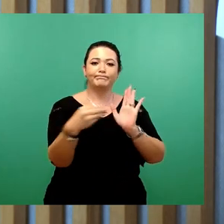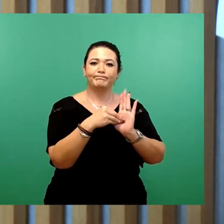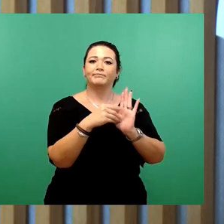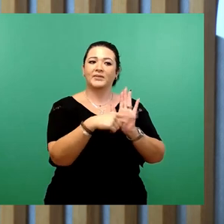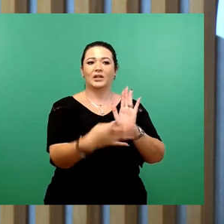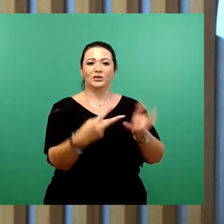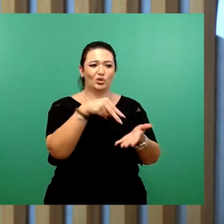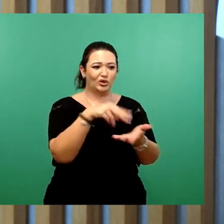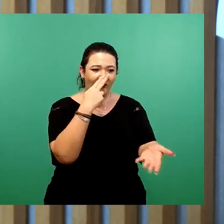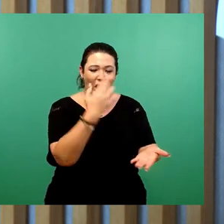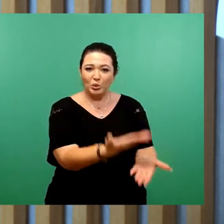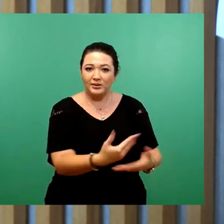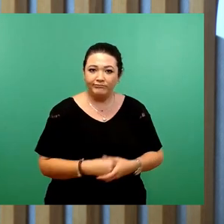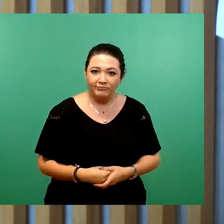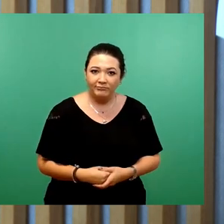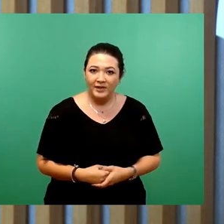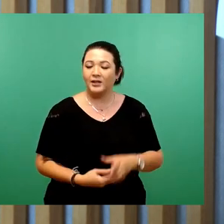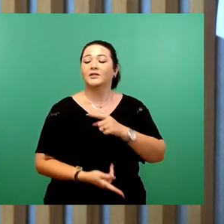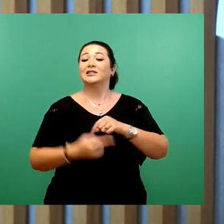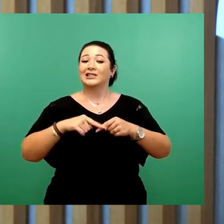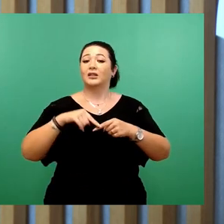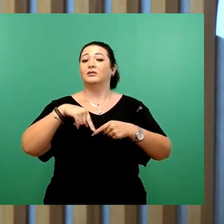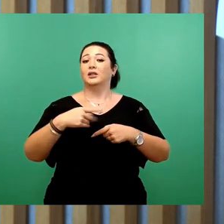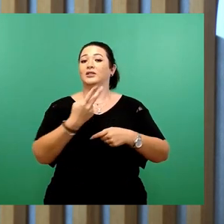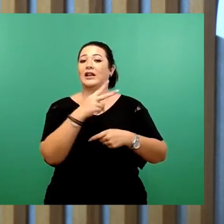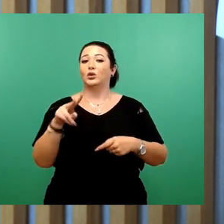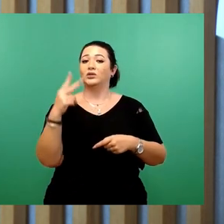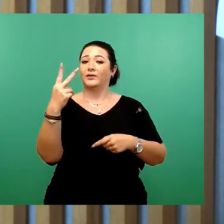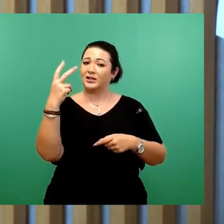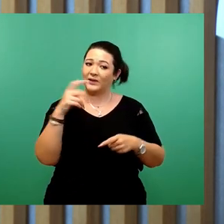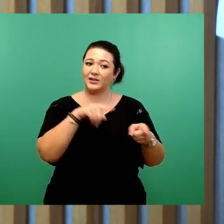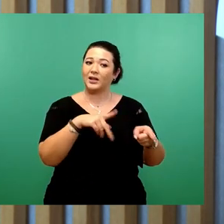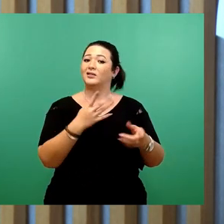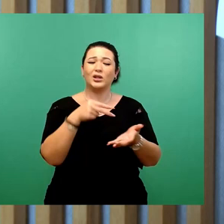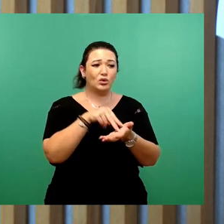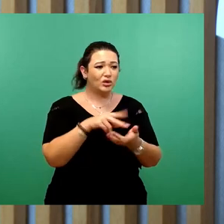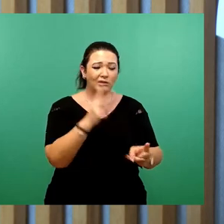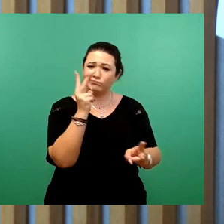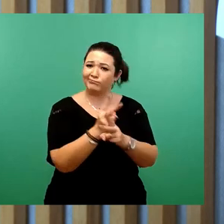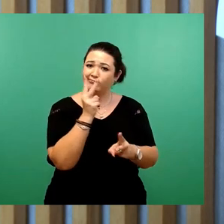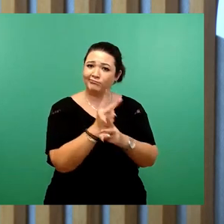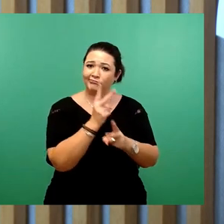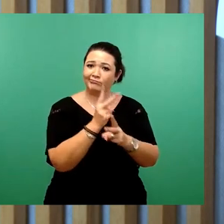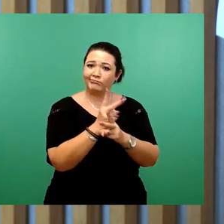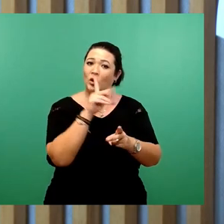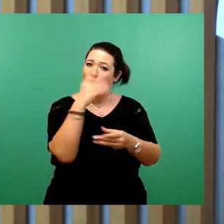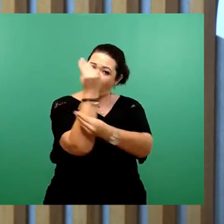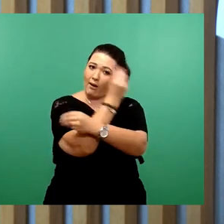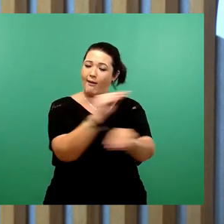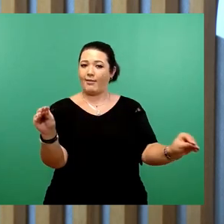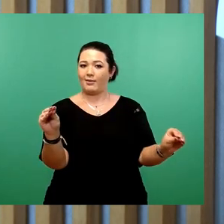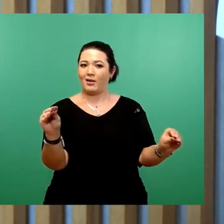griff eine andere Zeitung den unveränderten Zustand auf. Und meine ersten Fragen sind, was wurde seit dem erneuten